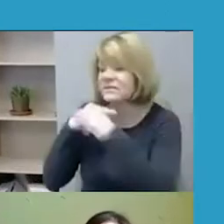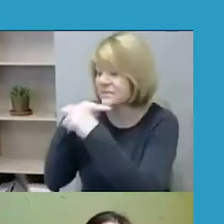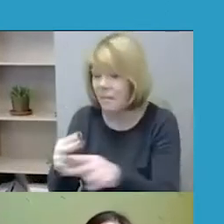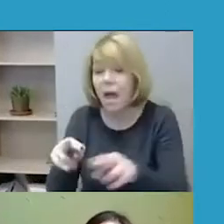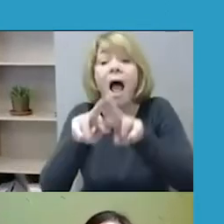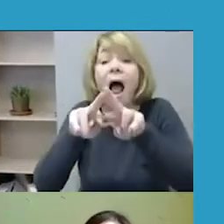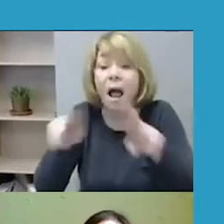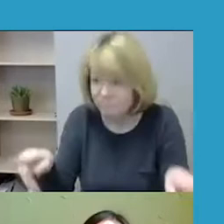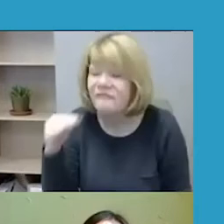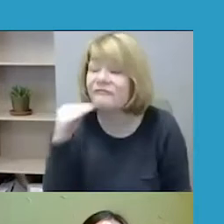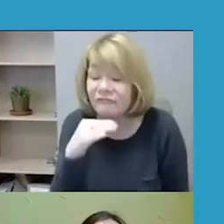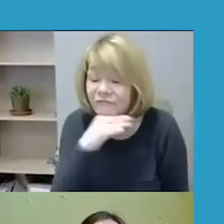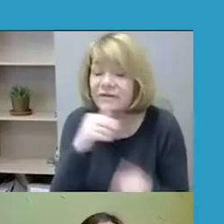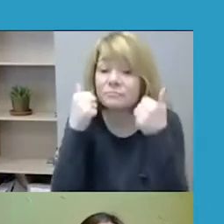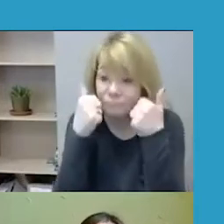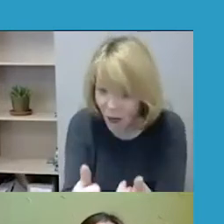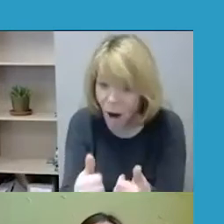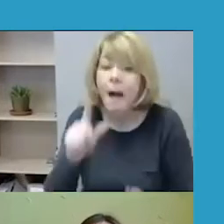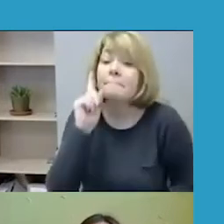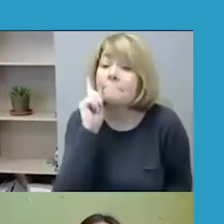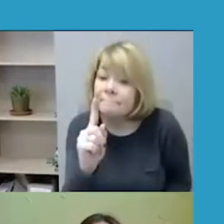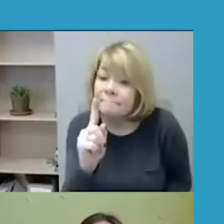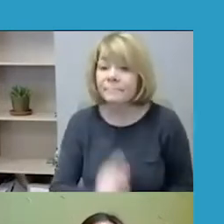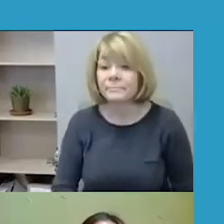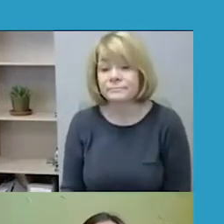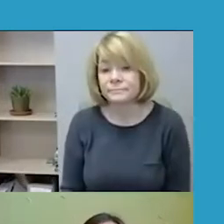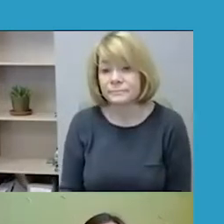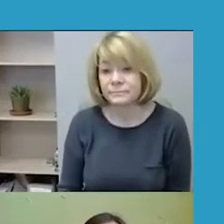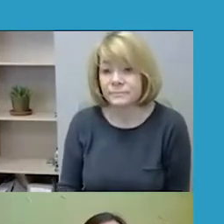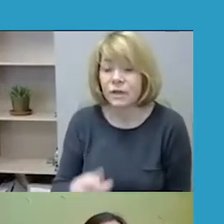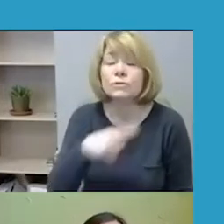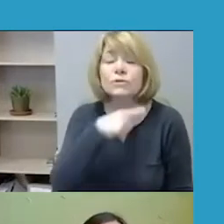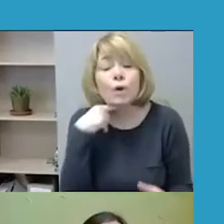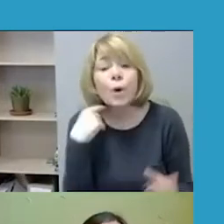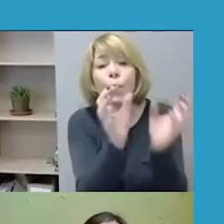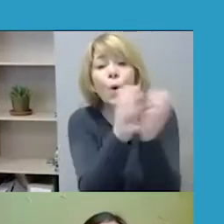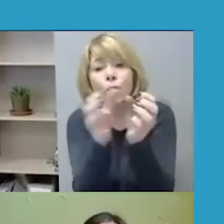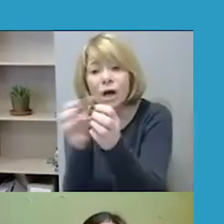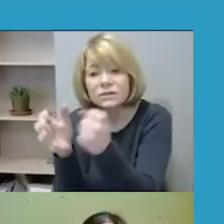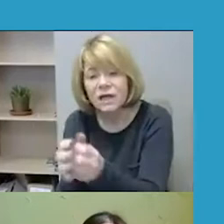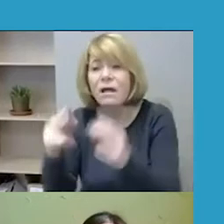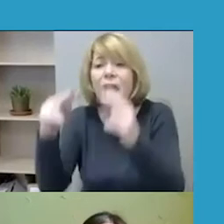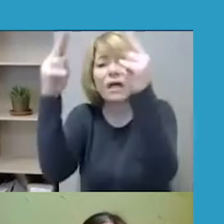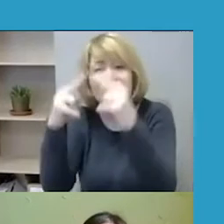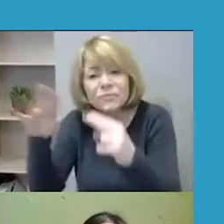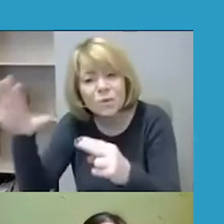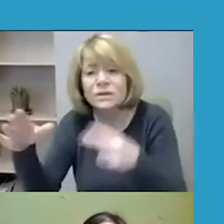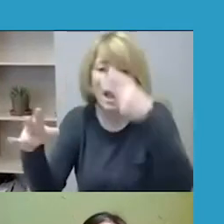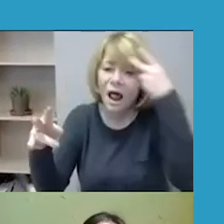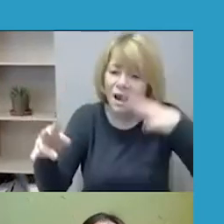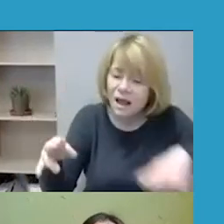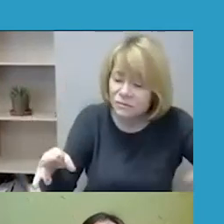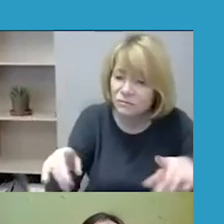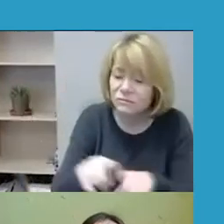lygiai verčiai. Bet kitą vertus daug organizacijų, tiek tarptautinės, tiek liutavoje, kurios dirbo su bendromenimis,